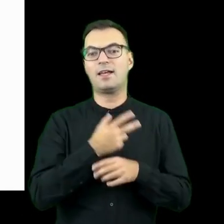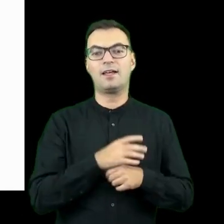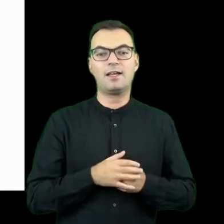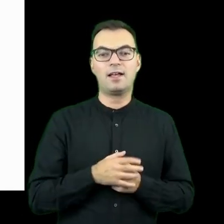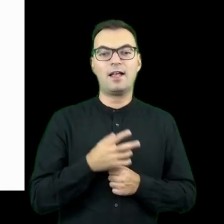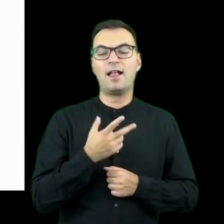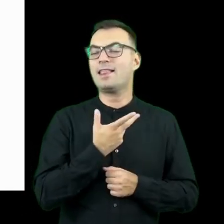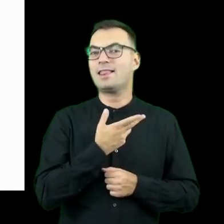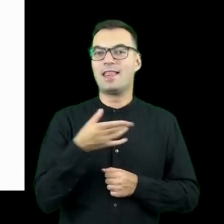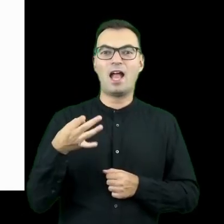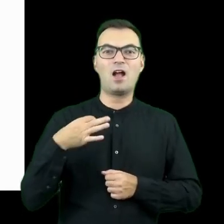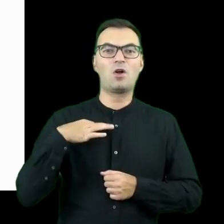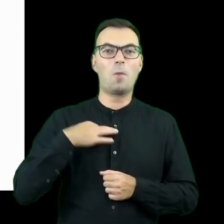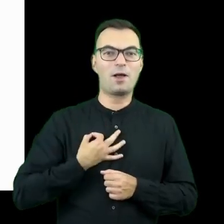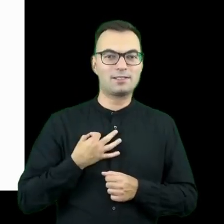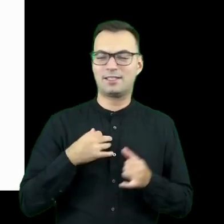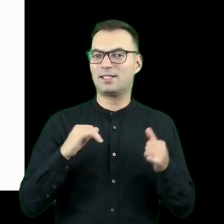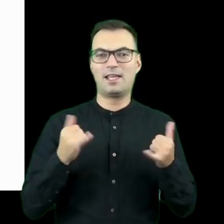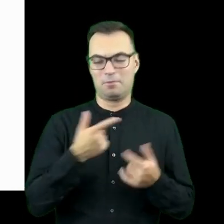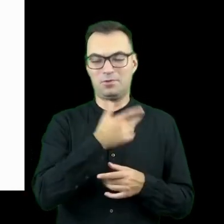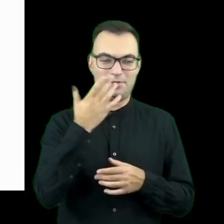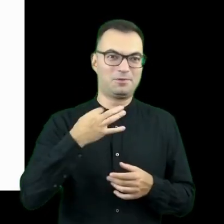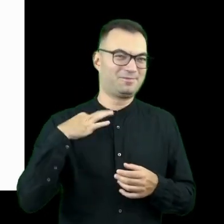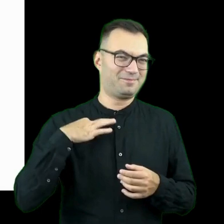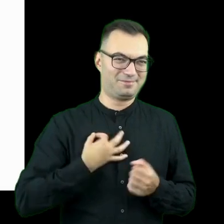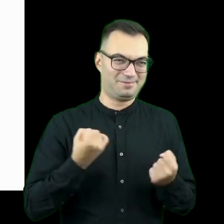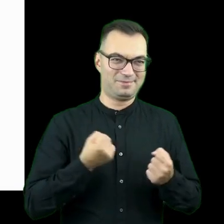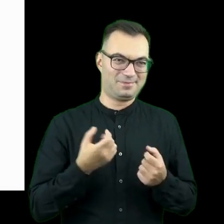wszystkie kajsy tutaj są bardzo komercyjne,